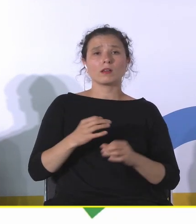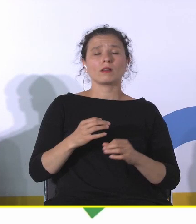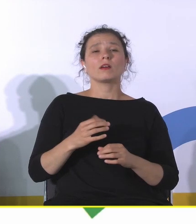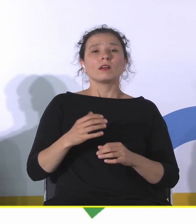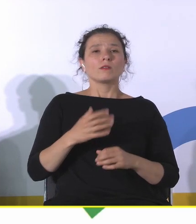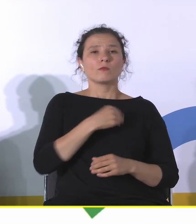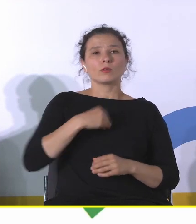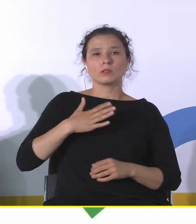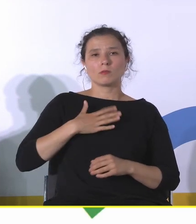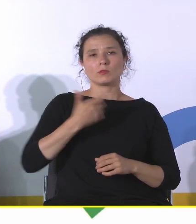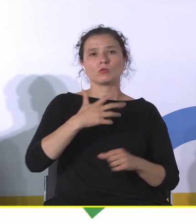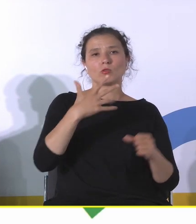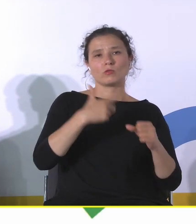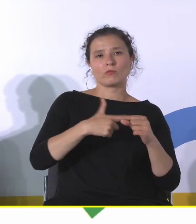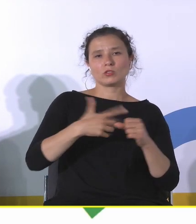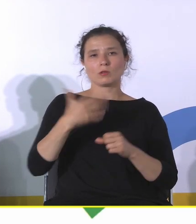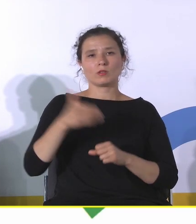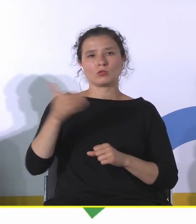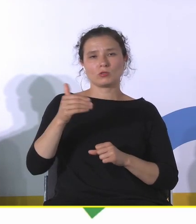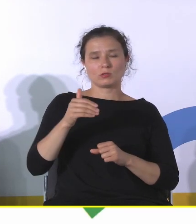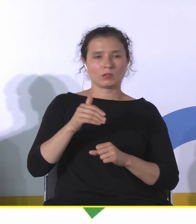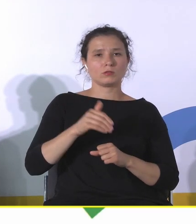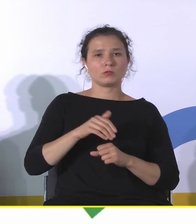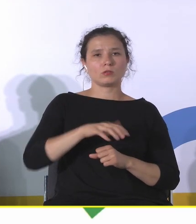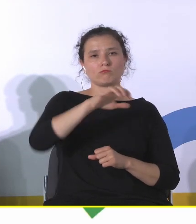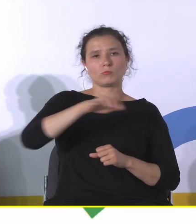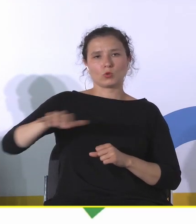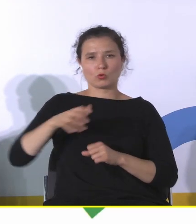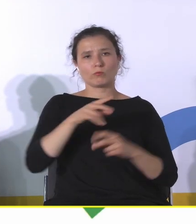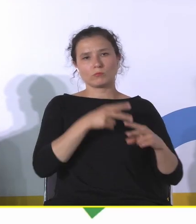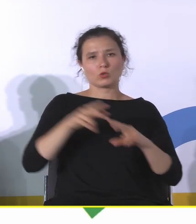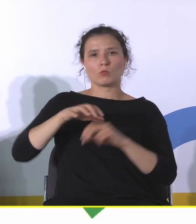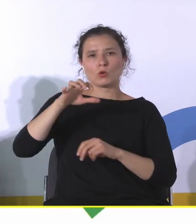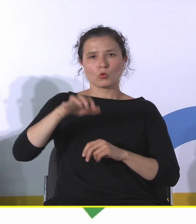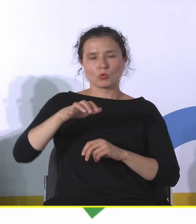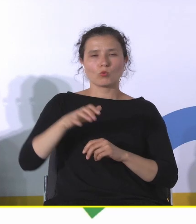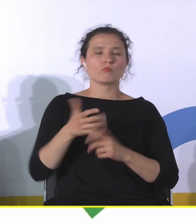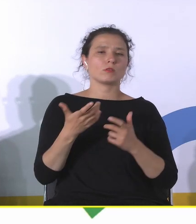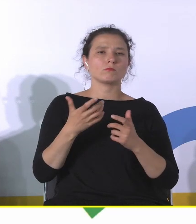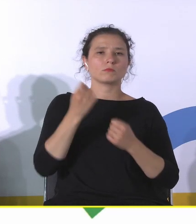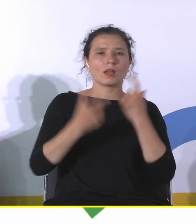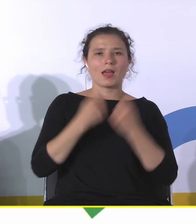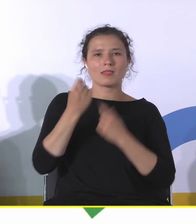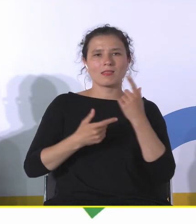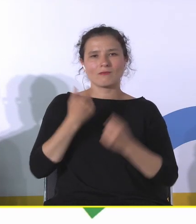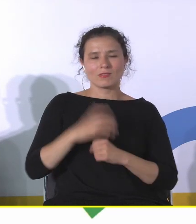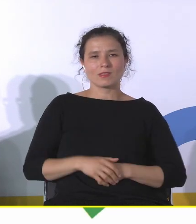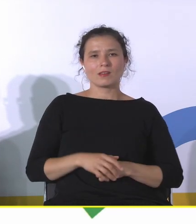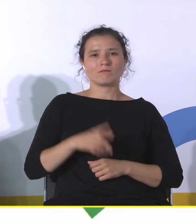podmiotów, które zaliczamy do przemysłów kultury i kreatywnych, tworzących odpowiednią wielkość, ilość pracy,